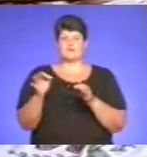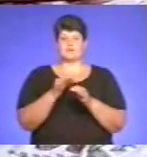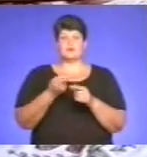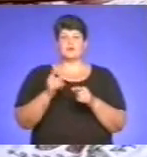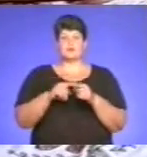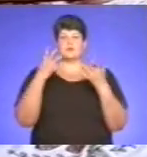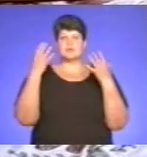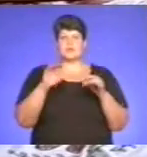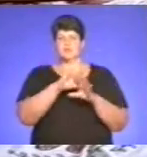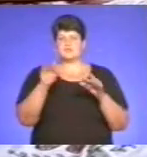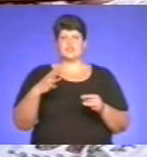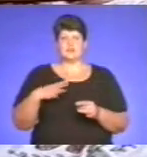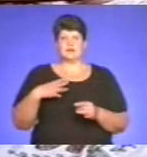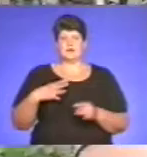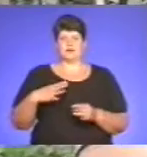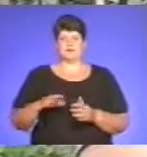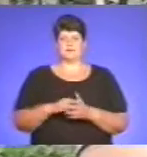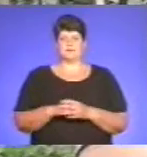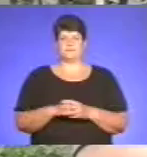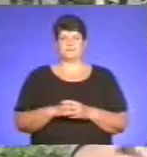дня усі вони чекали з нетерпінням.